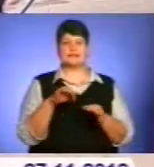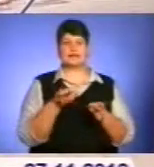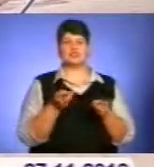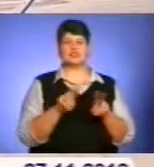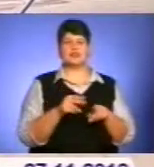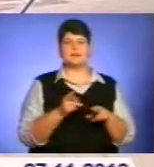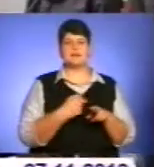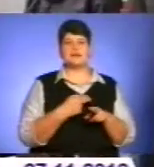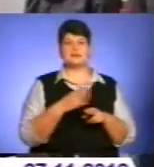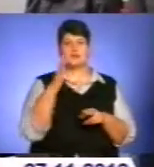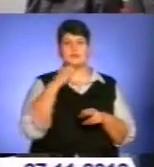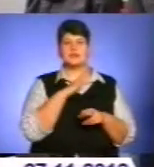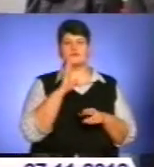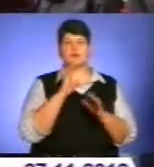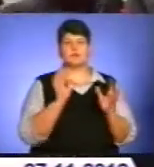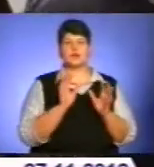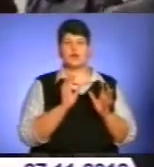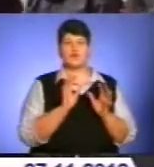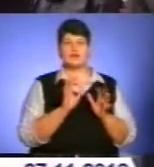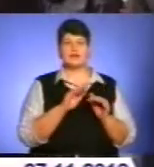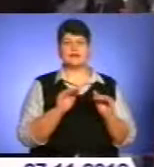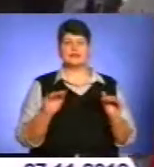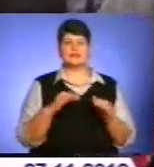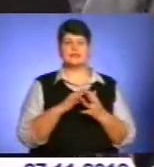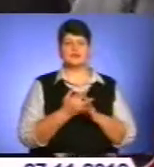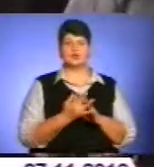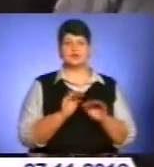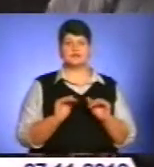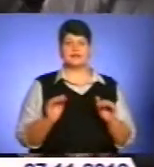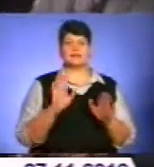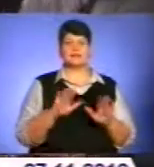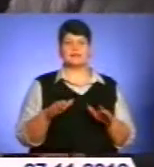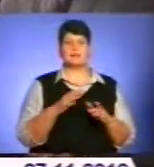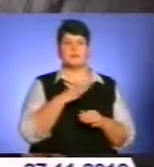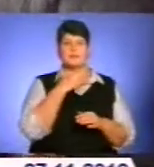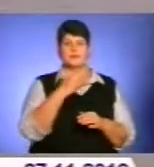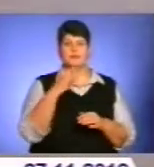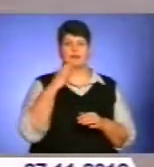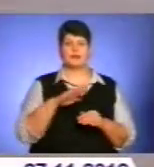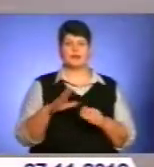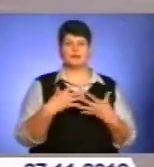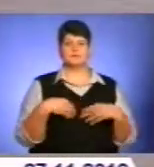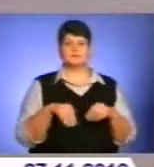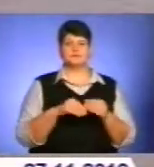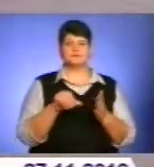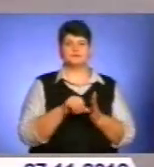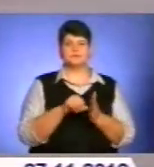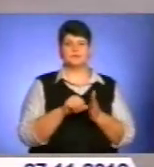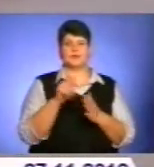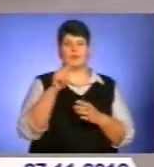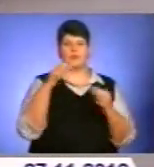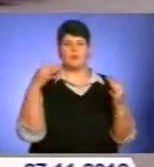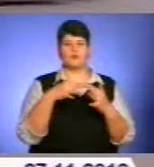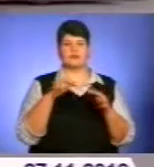без батьківського піклування. Учні сільської місцевості, діти з багатодітних сімей, діти-учасників бойових дій до 23 років,